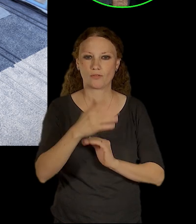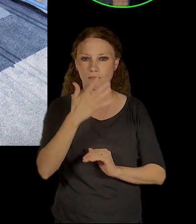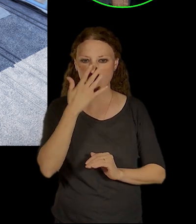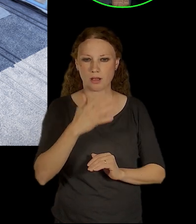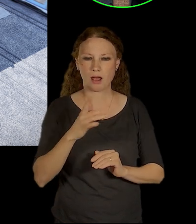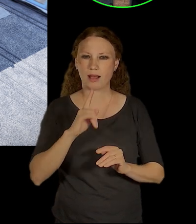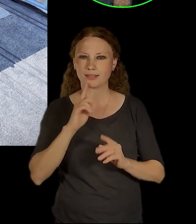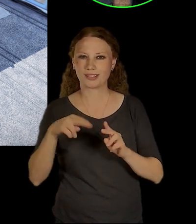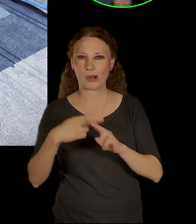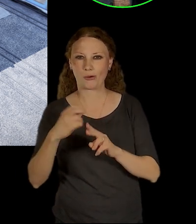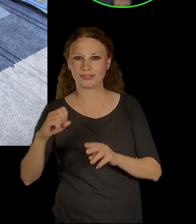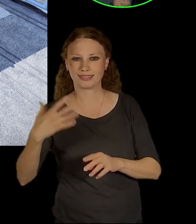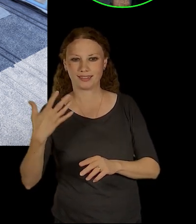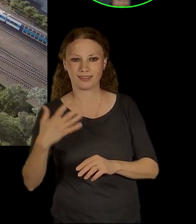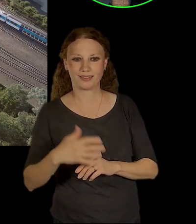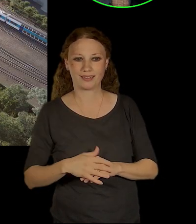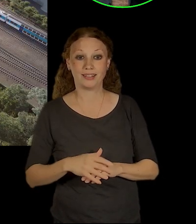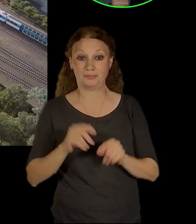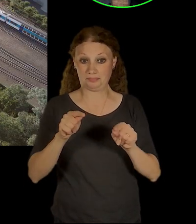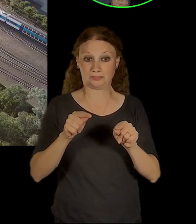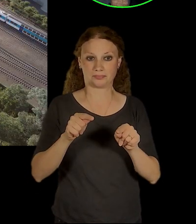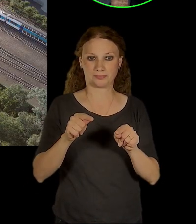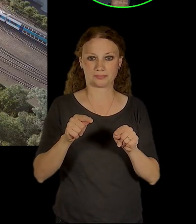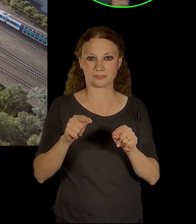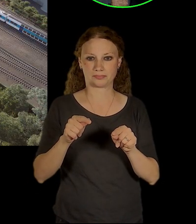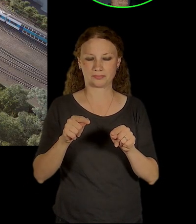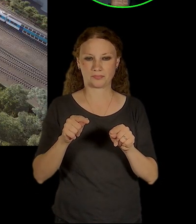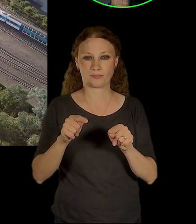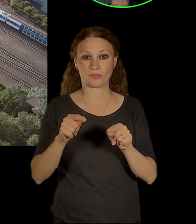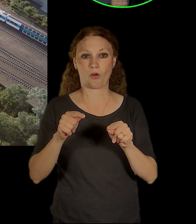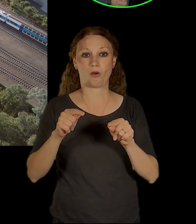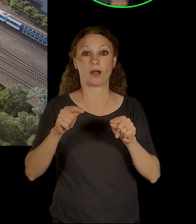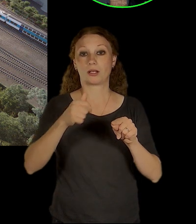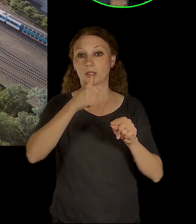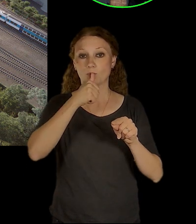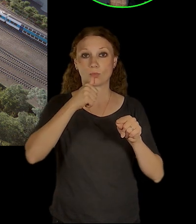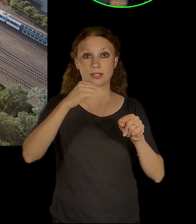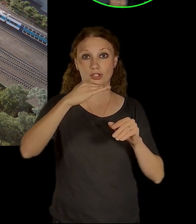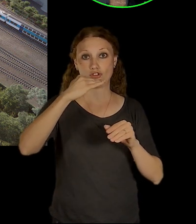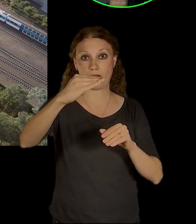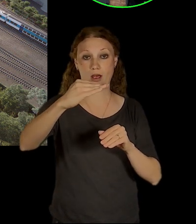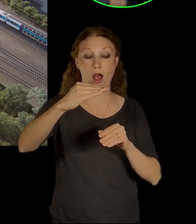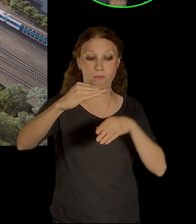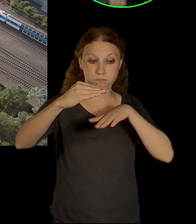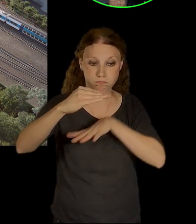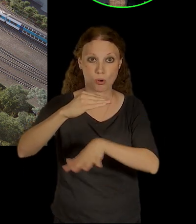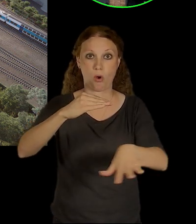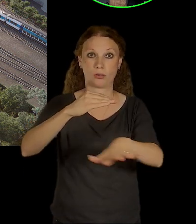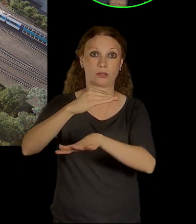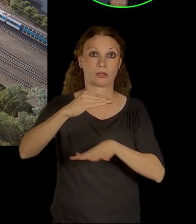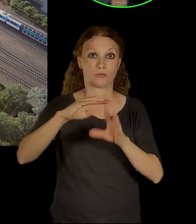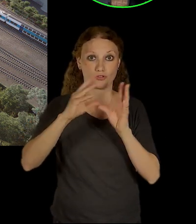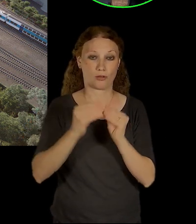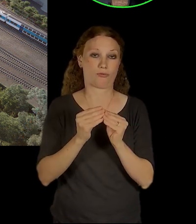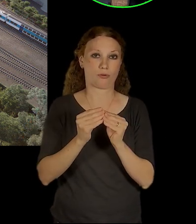až na konci, ta krátká přestupní vazba, jak to vlastně bude vypadat. To znamená, díky tomu, že pod zemí je